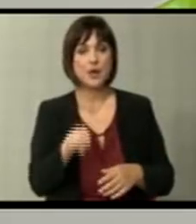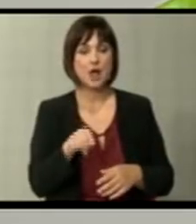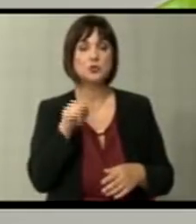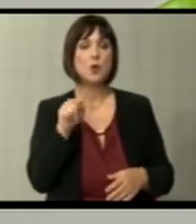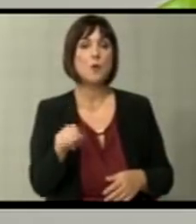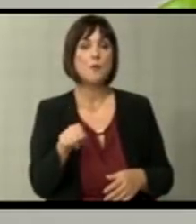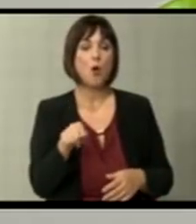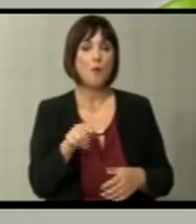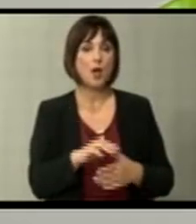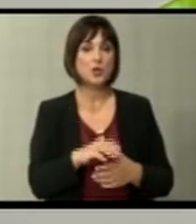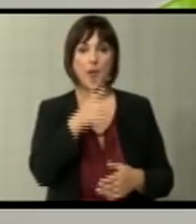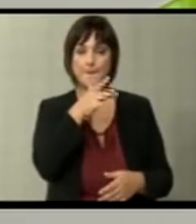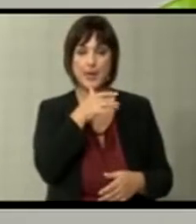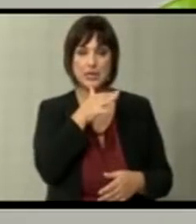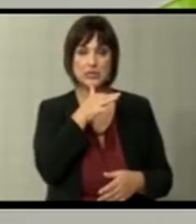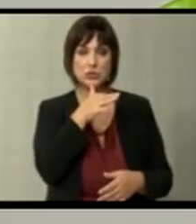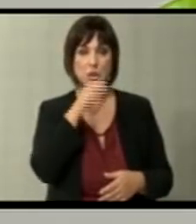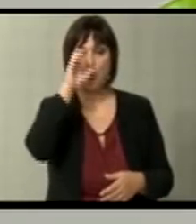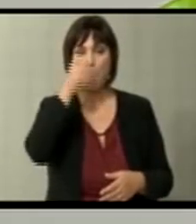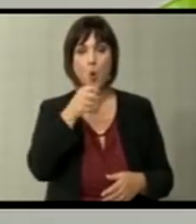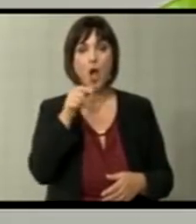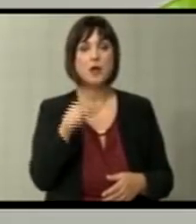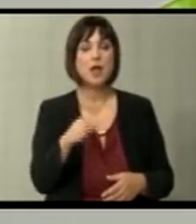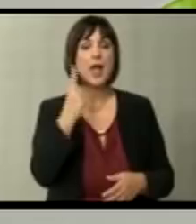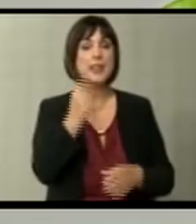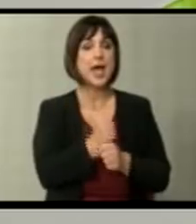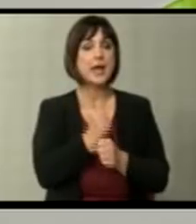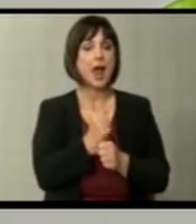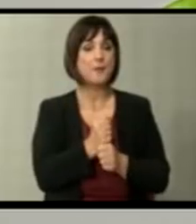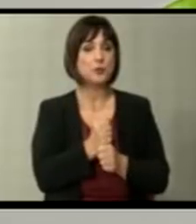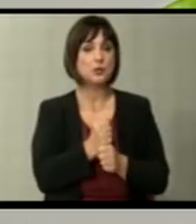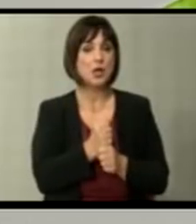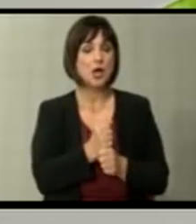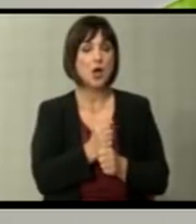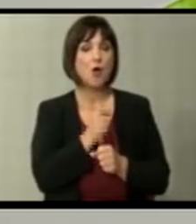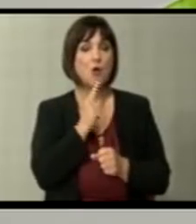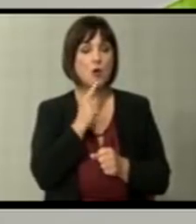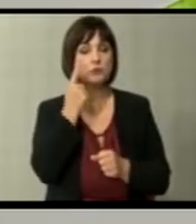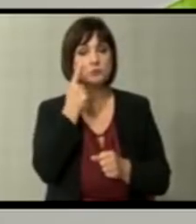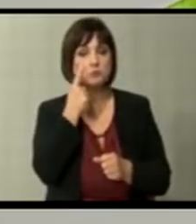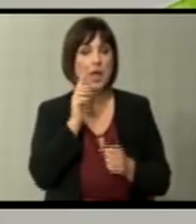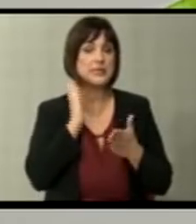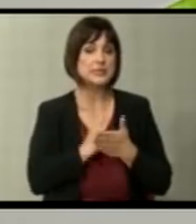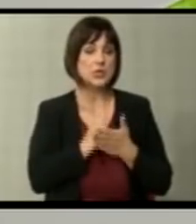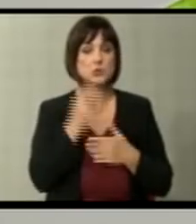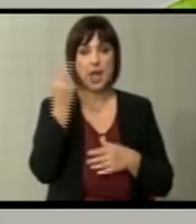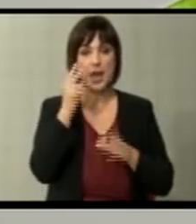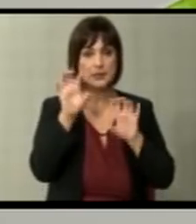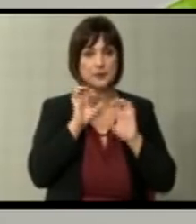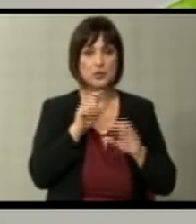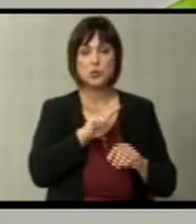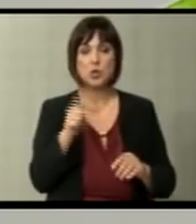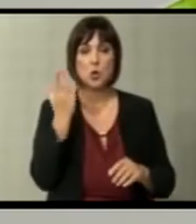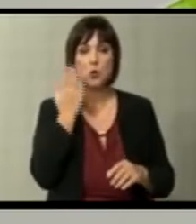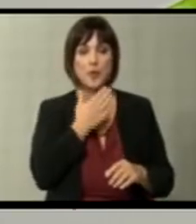помегу Македонија и Бугарија. Една работа која што сум се трудил секојаш да ја разбирам, меѓутоа не